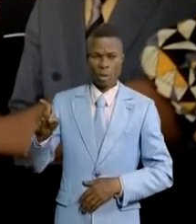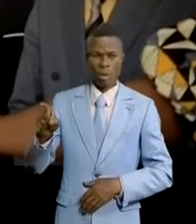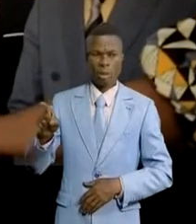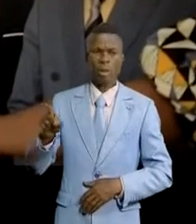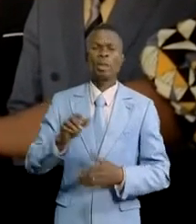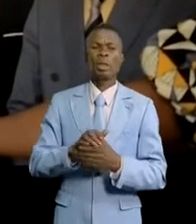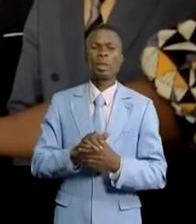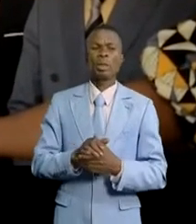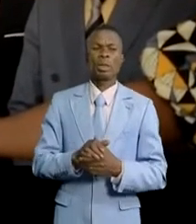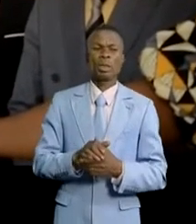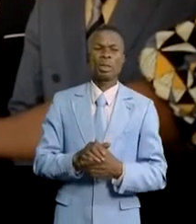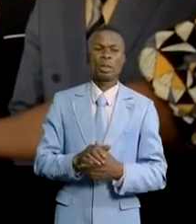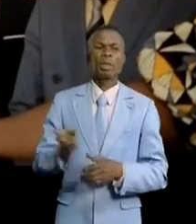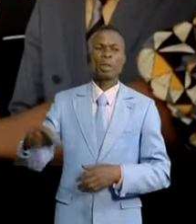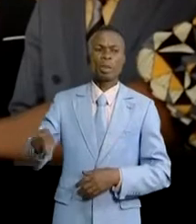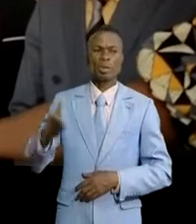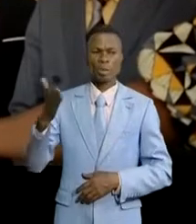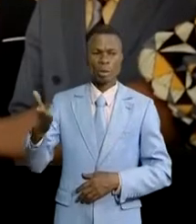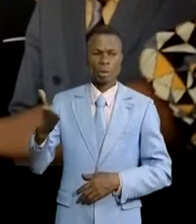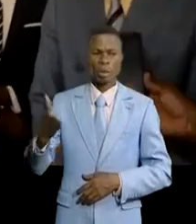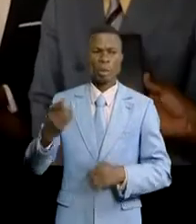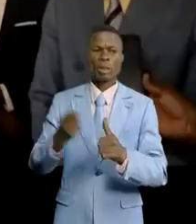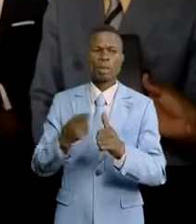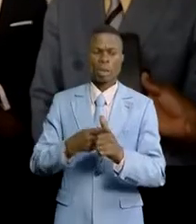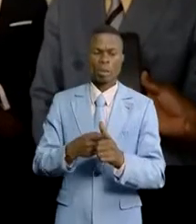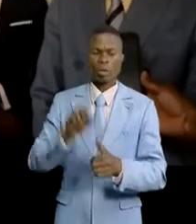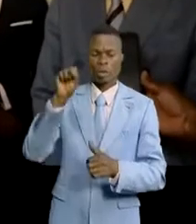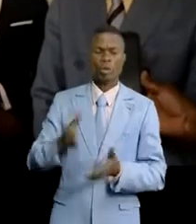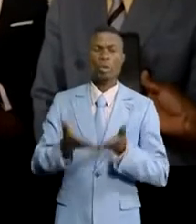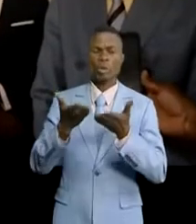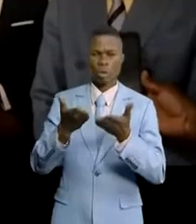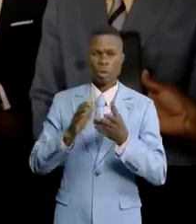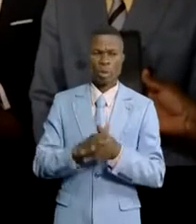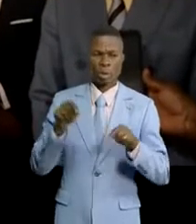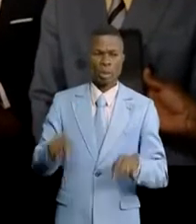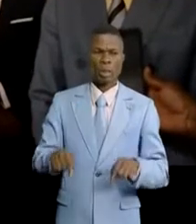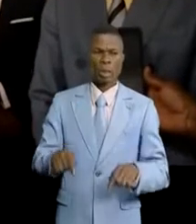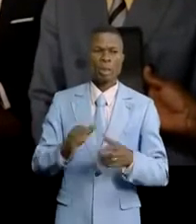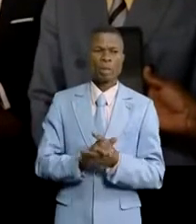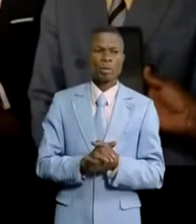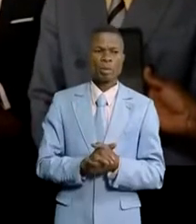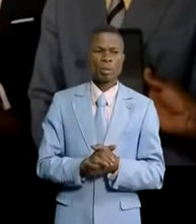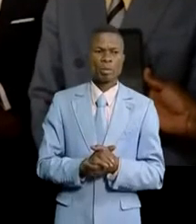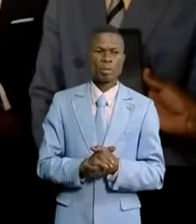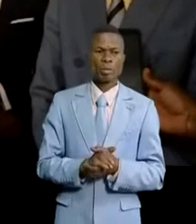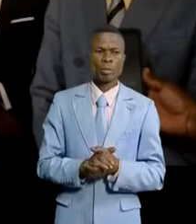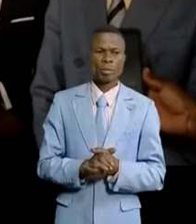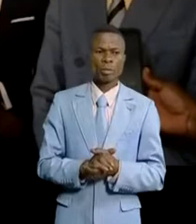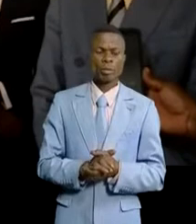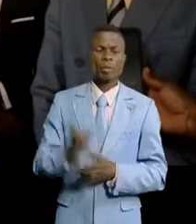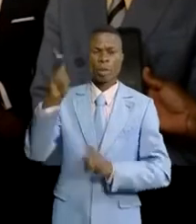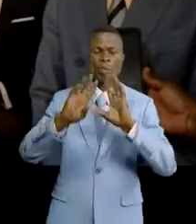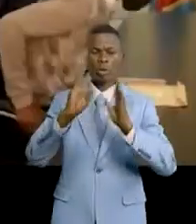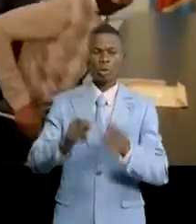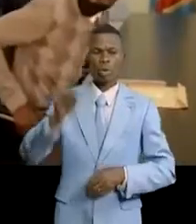restée du pays et particulièrement l'équipe. Actuellement, ce sont nos frères, les litoris du Nord qui vont